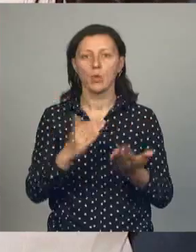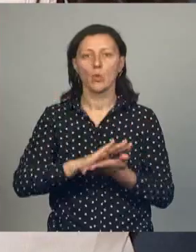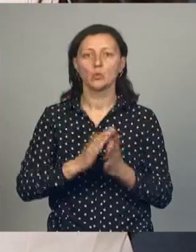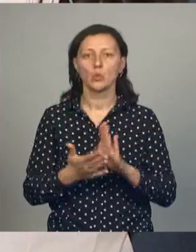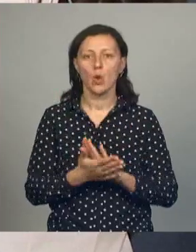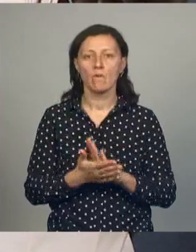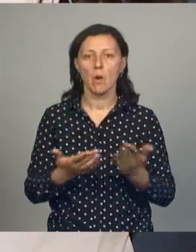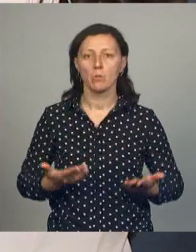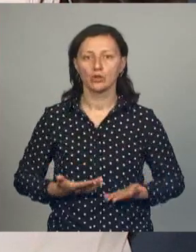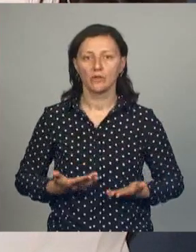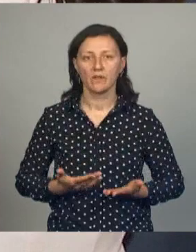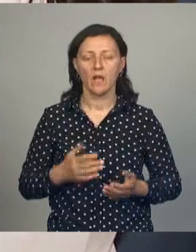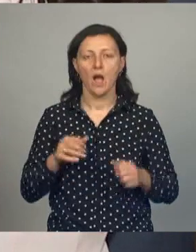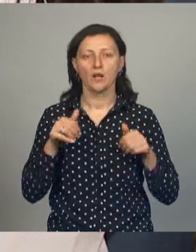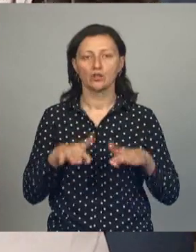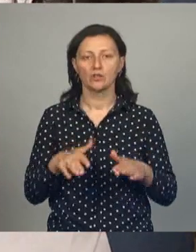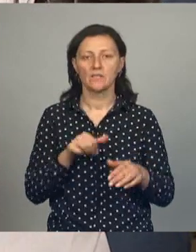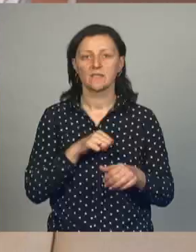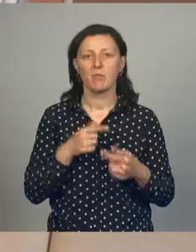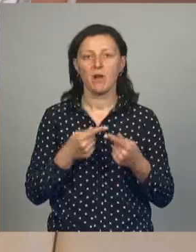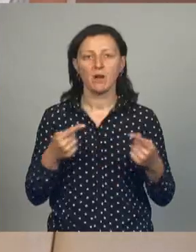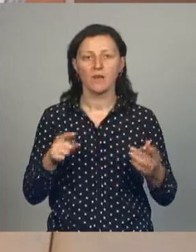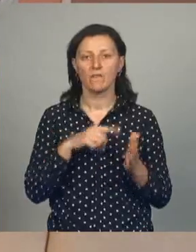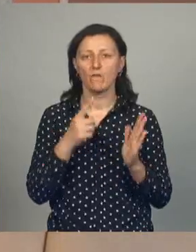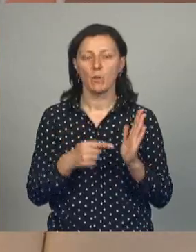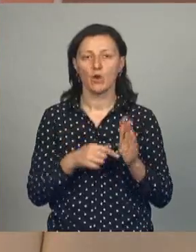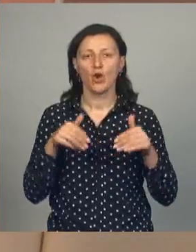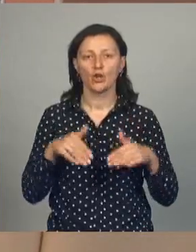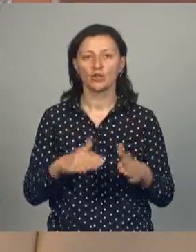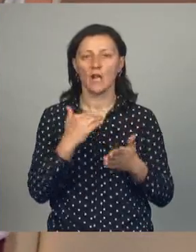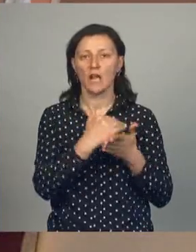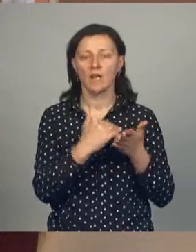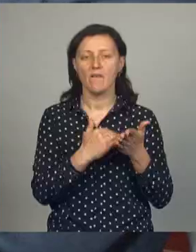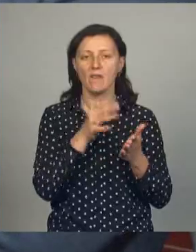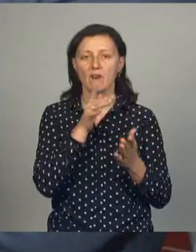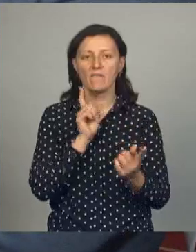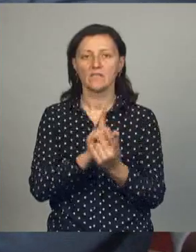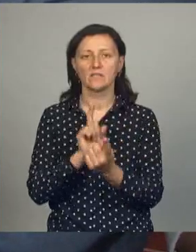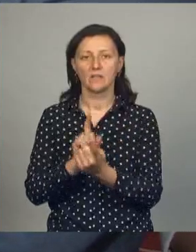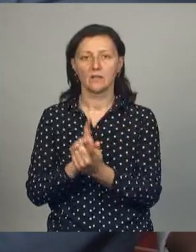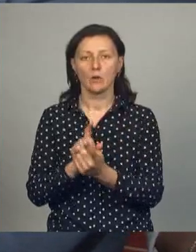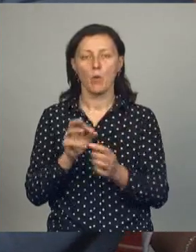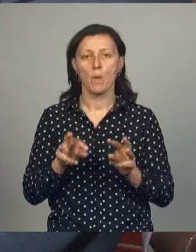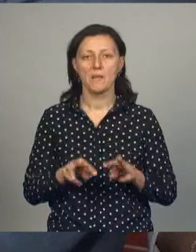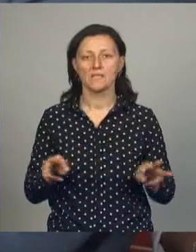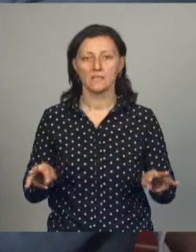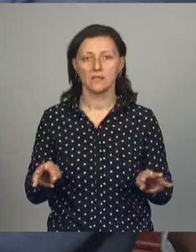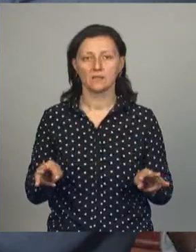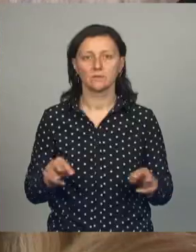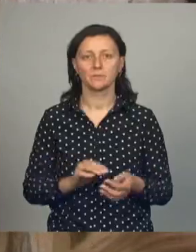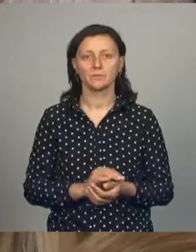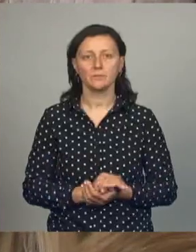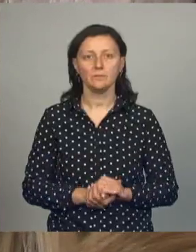проживания, а для решения самых разных вопросов определил график встреч с представителями профильных министерств и ведомств.